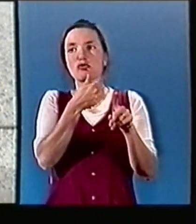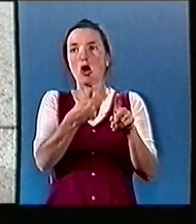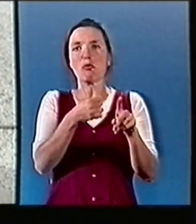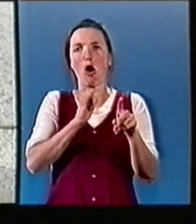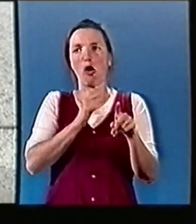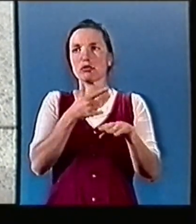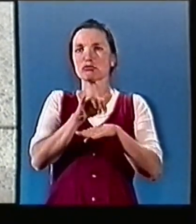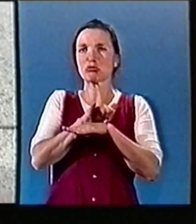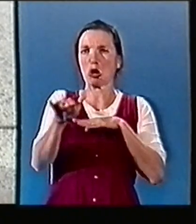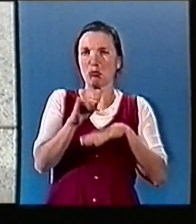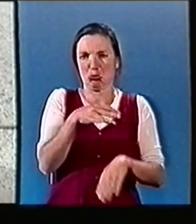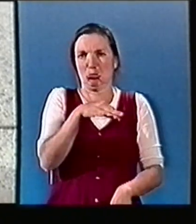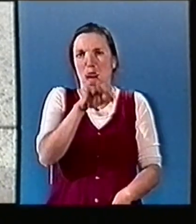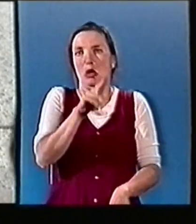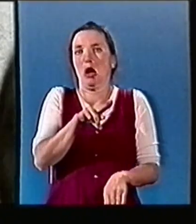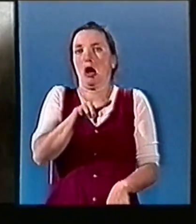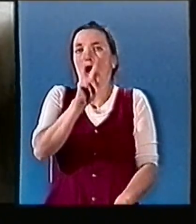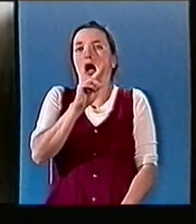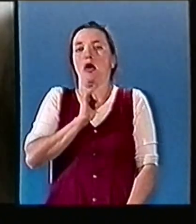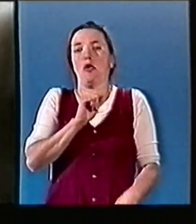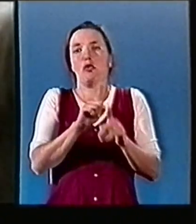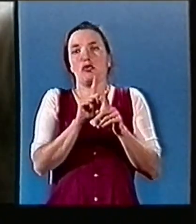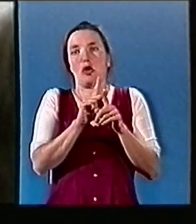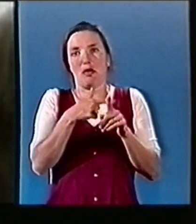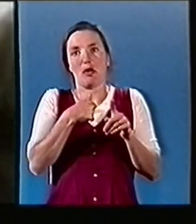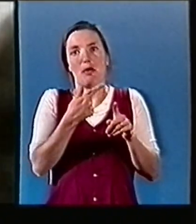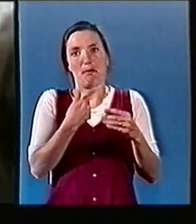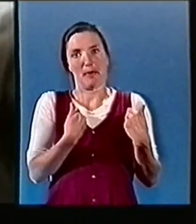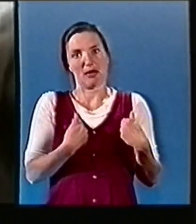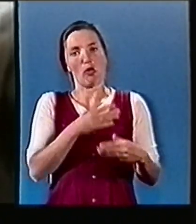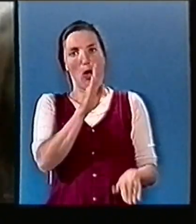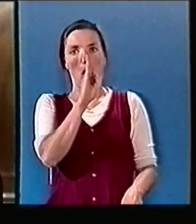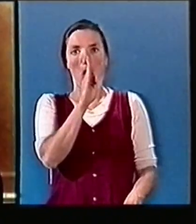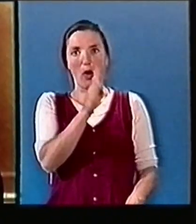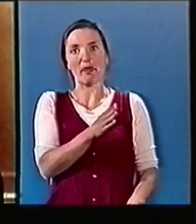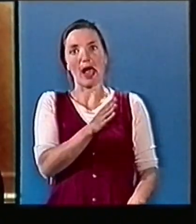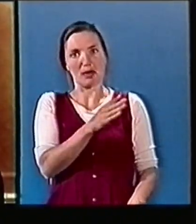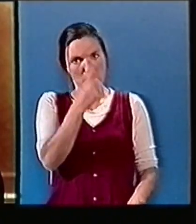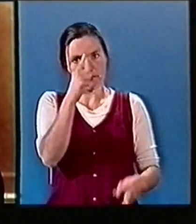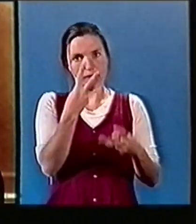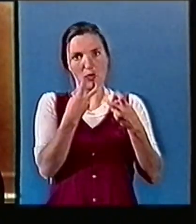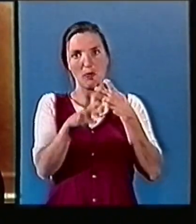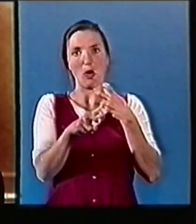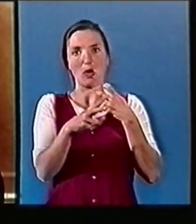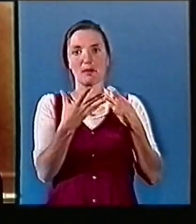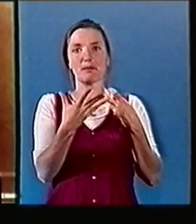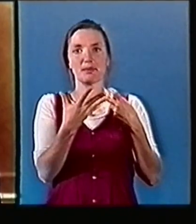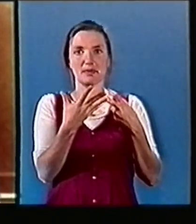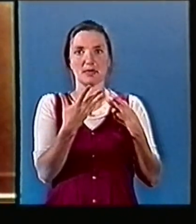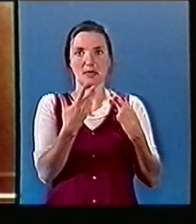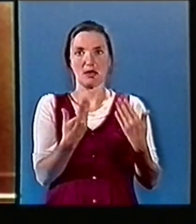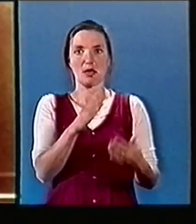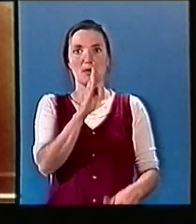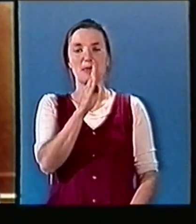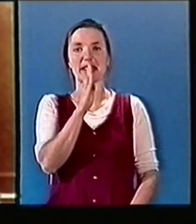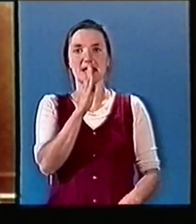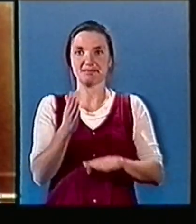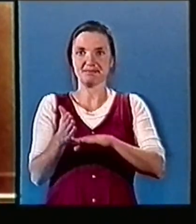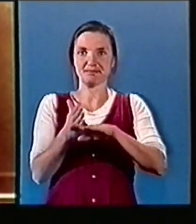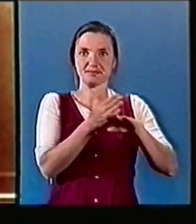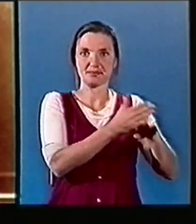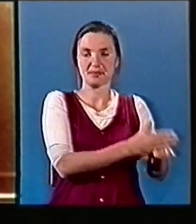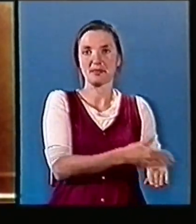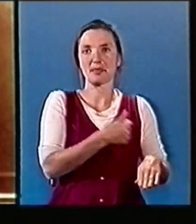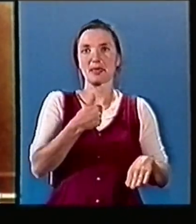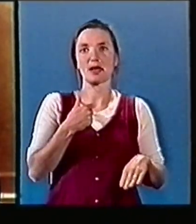sport et qui ont une vocation sociale et une vocation sportive. C'était ce midi à mise au point. Les croates, les